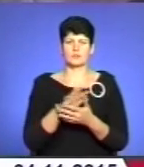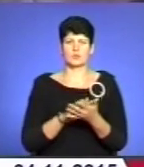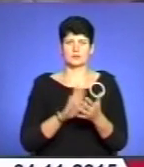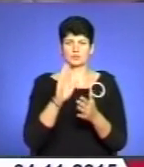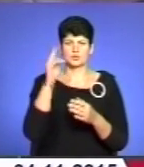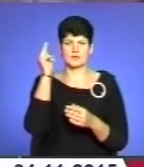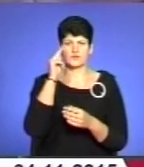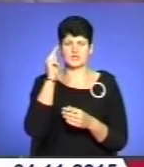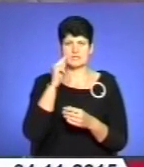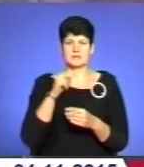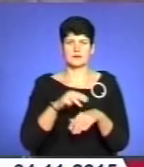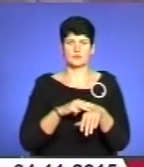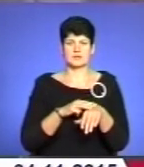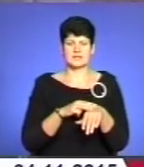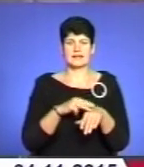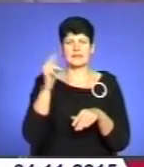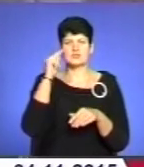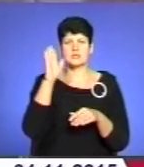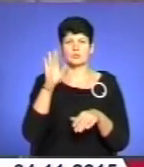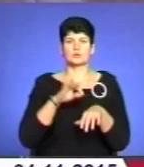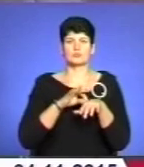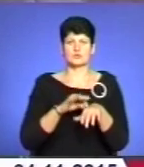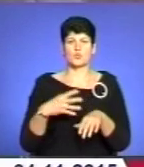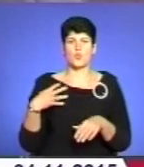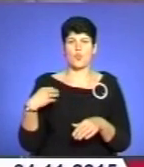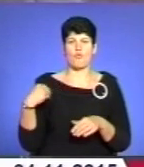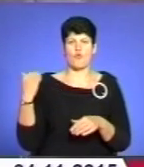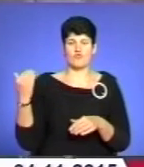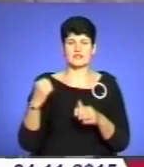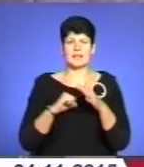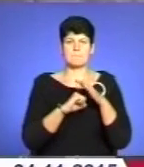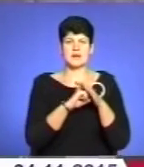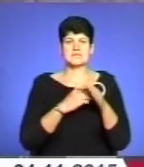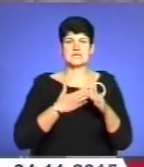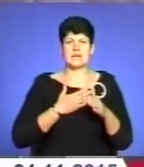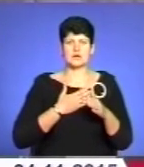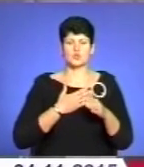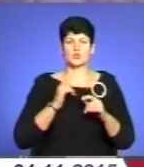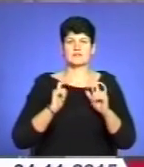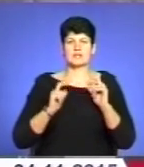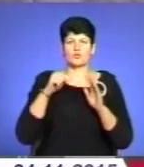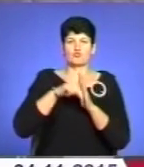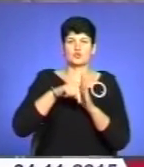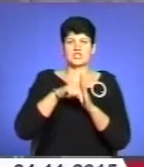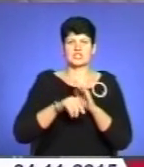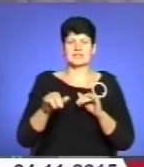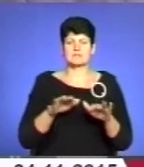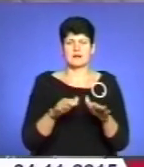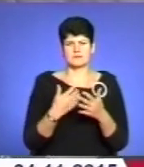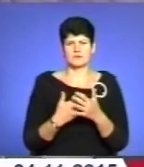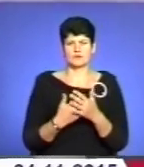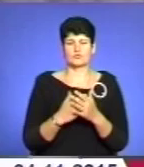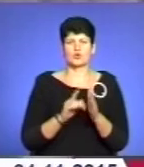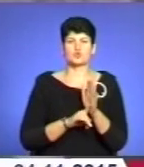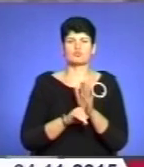навчатися на поліцейських. Навчання буде проводитись в Львові на базі нашого університету внутрішніх справ і орієнтовно воно десь